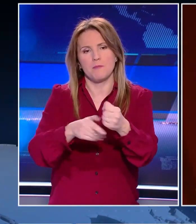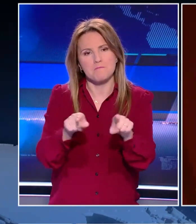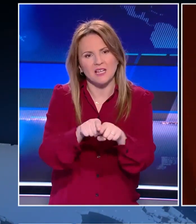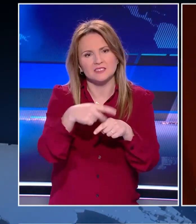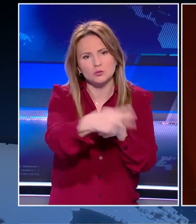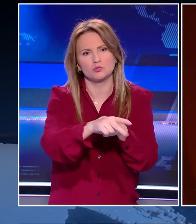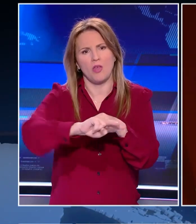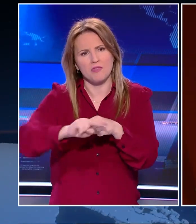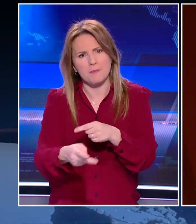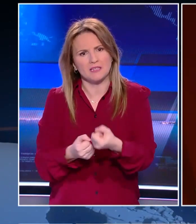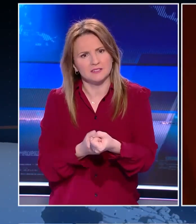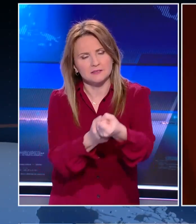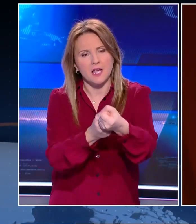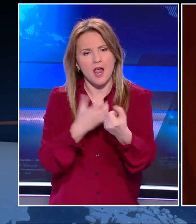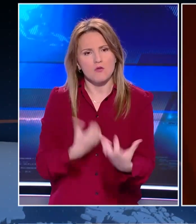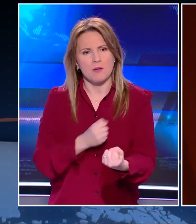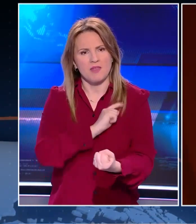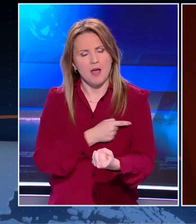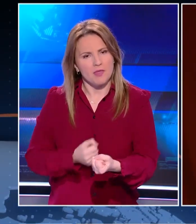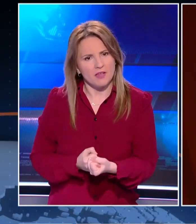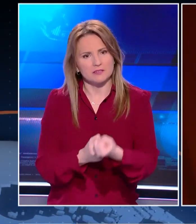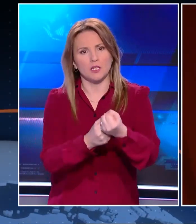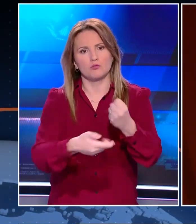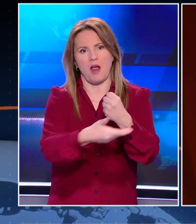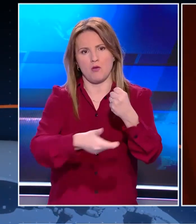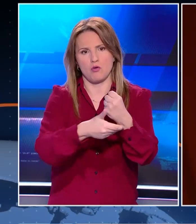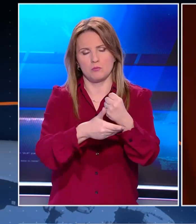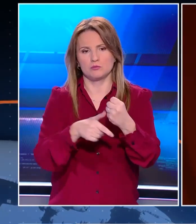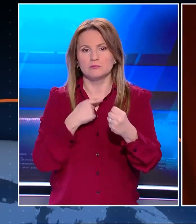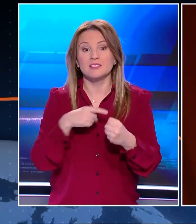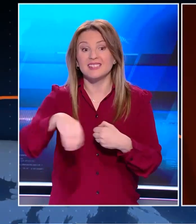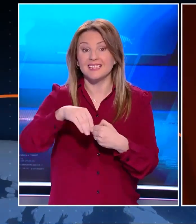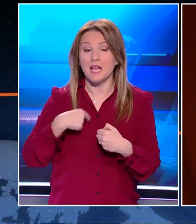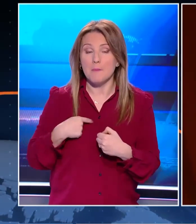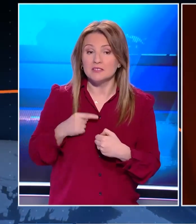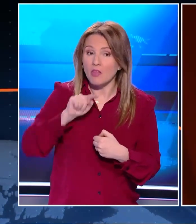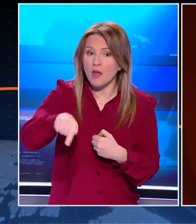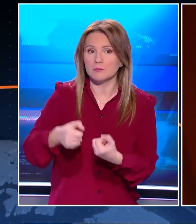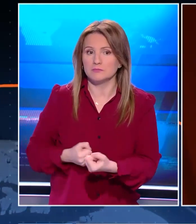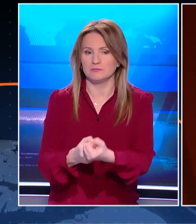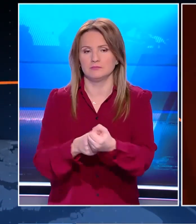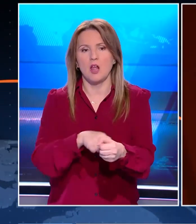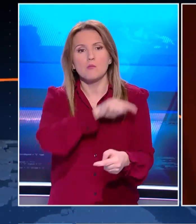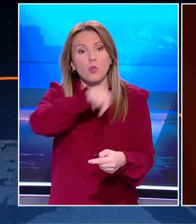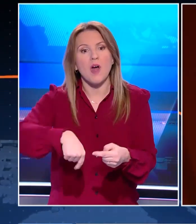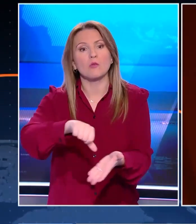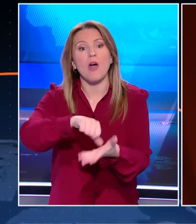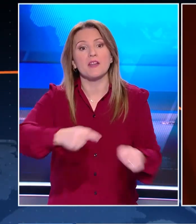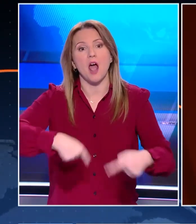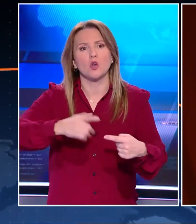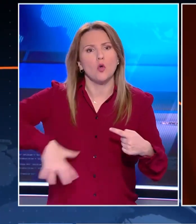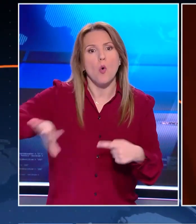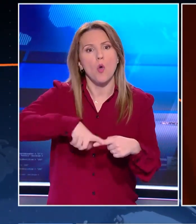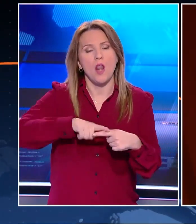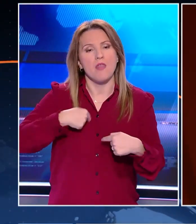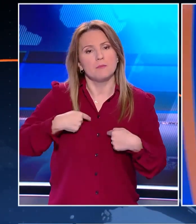τους, με όλες τις δυνάμεις που διαθέτει. Το ίδιο θα κάνουμε και την Τρίτη, που έρχονται στην Αθήνα από